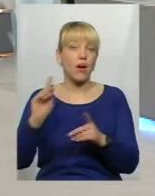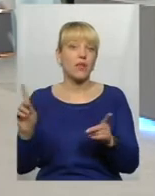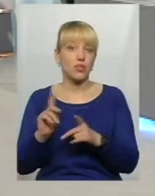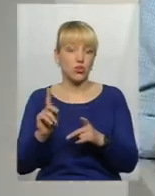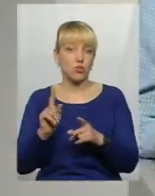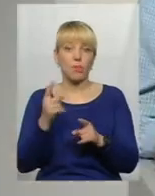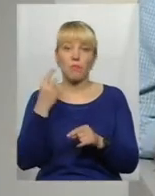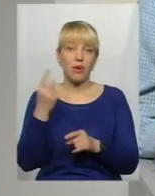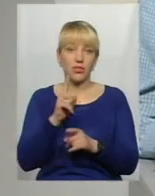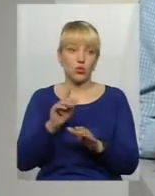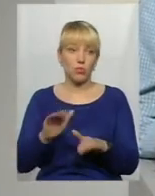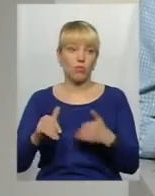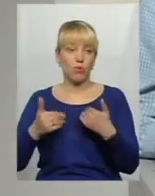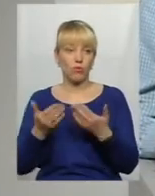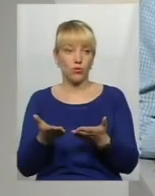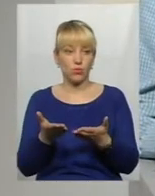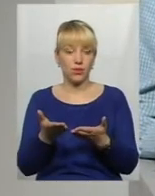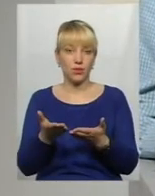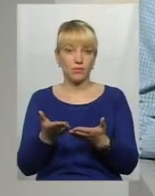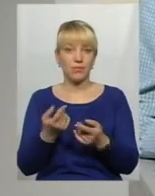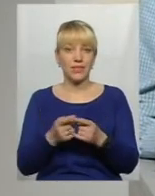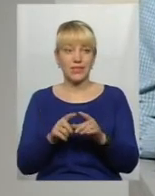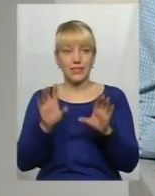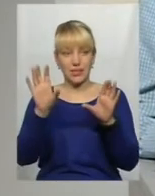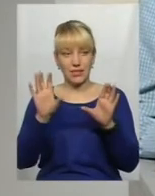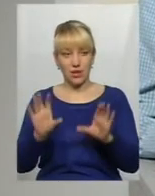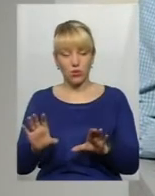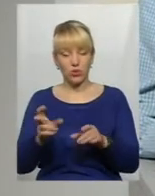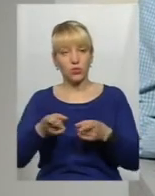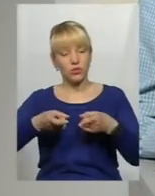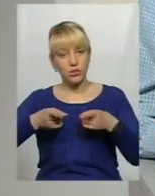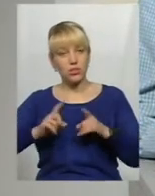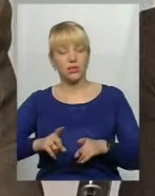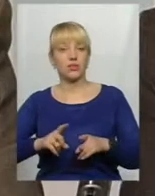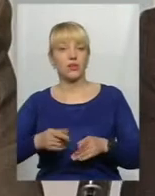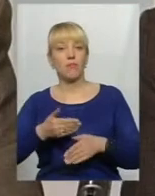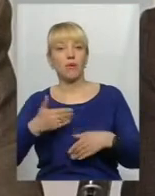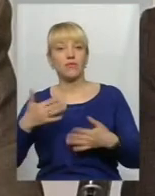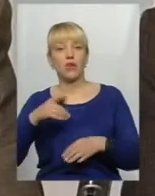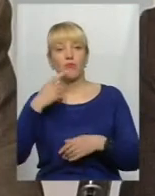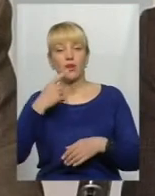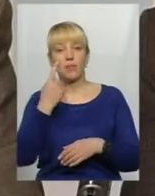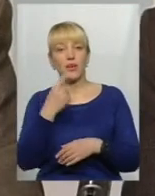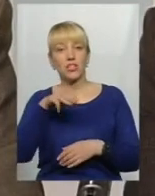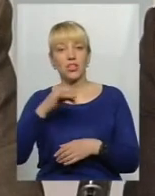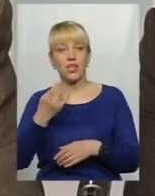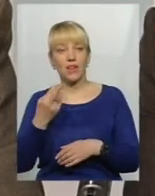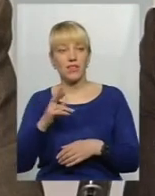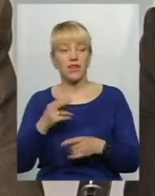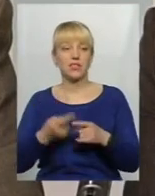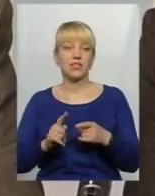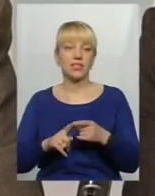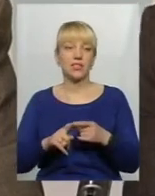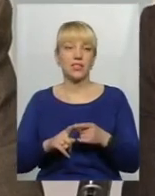пропонує ось цей закон, то дійсно, ну як ми вже говорили, перше травня суто з таких вже